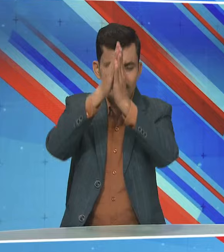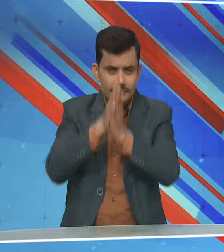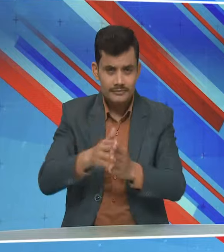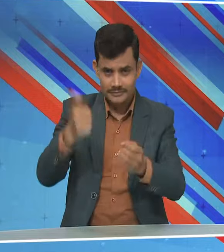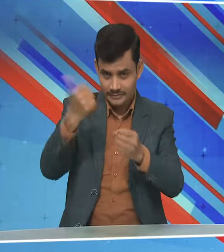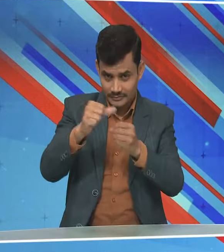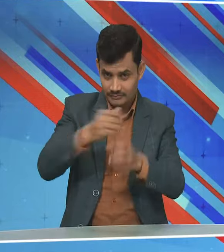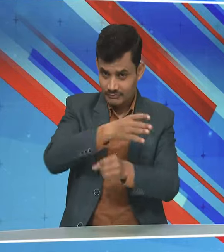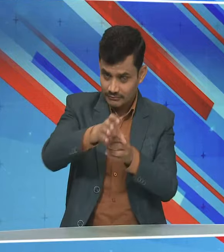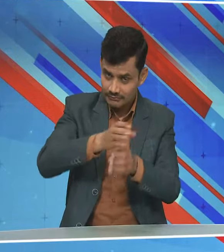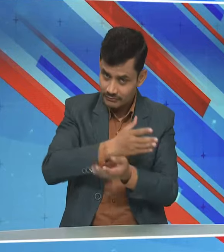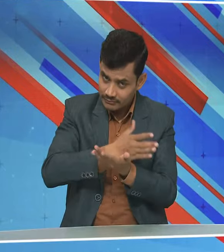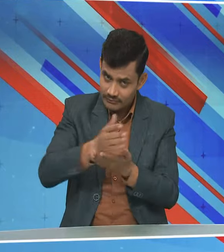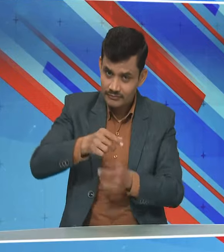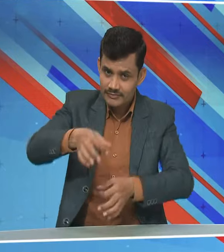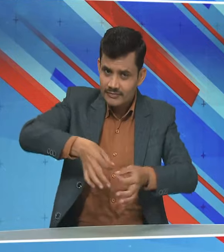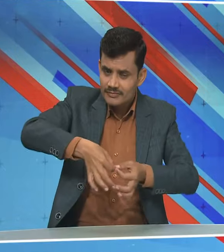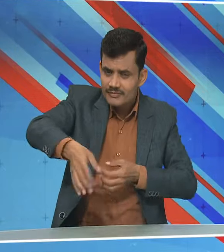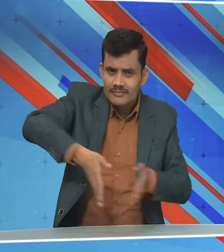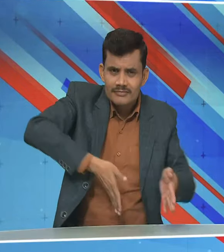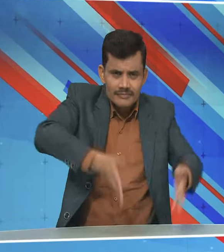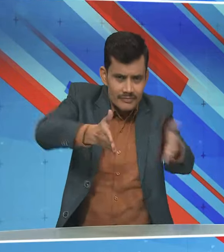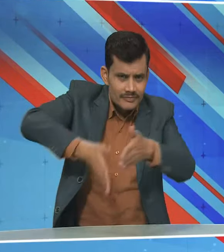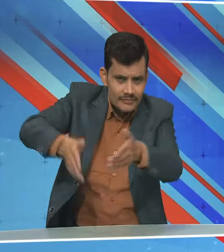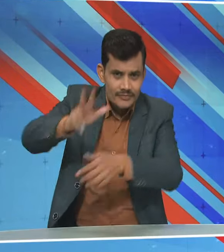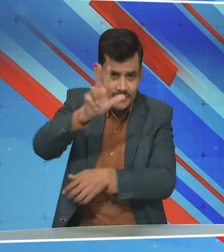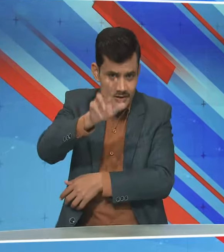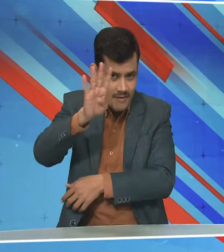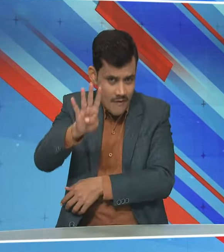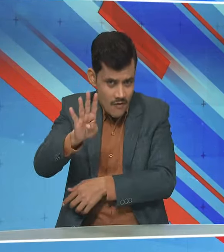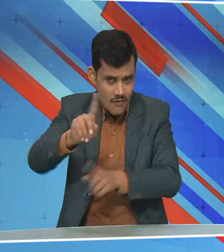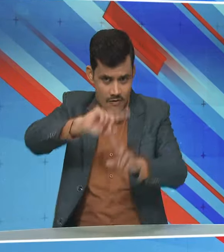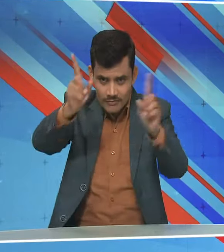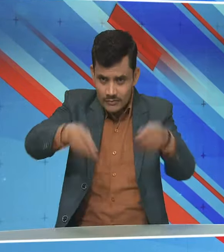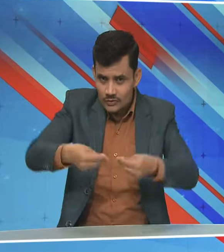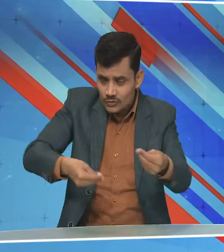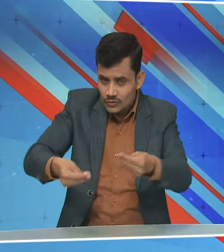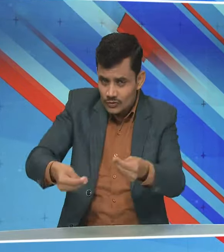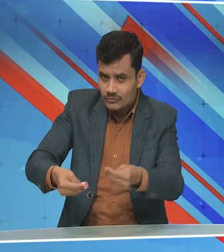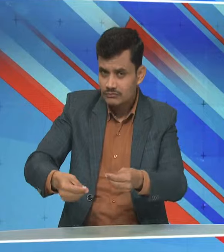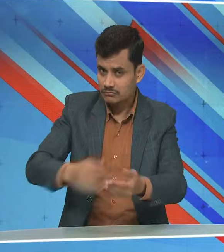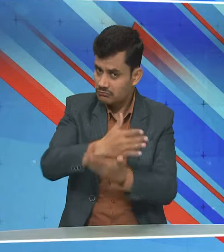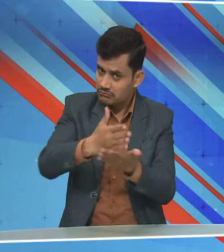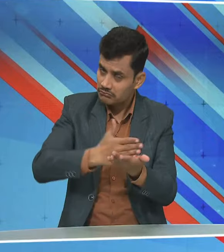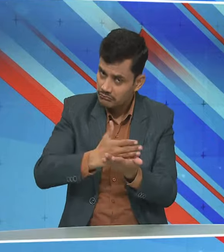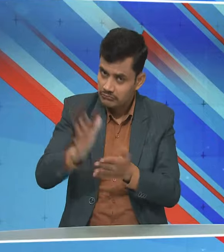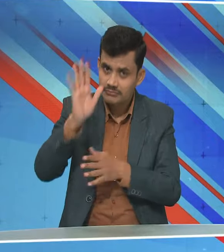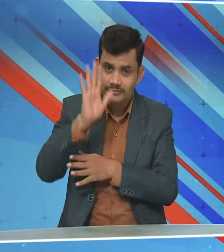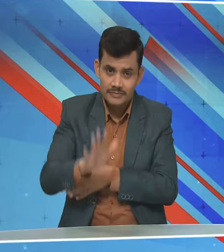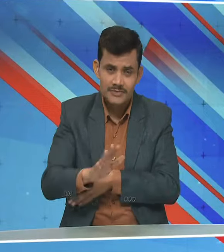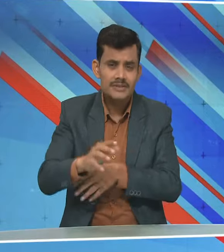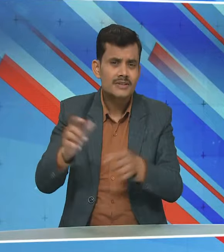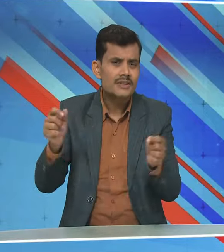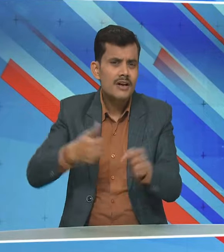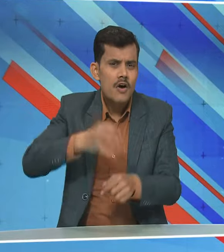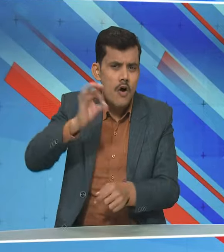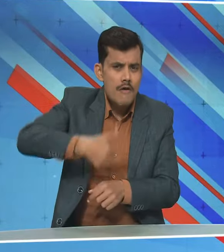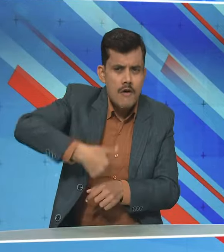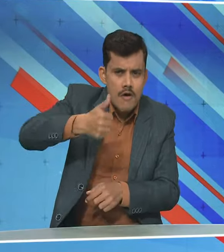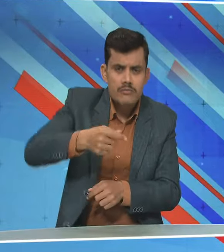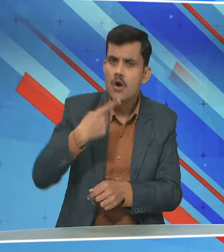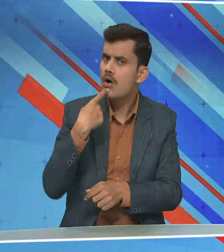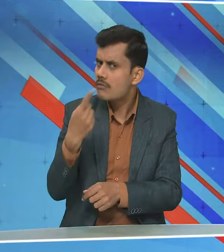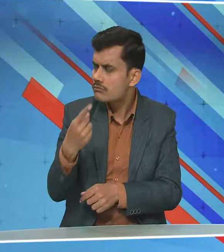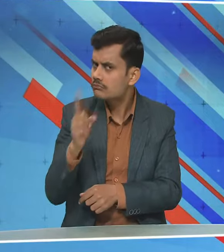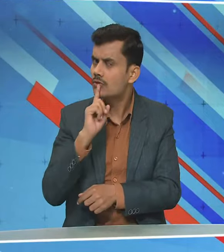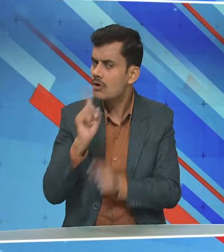के लिए 84 कोस तक शराब की दुकानों को हटाने की बात कही है इसके लिए संबंदित अधिकारियों को निर्देश दिये